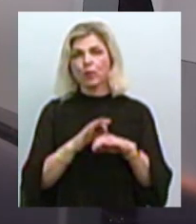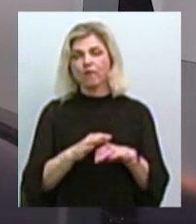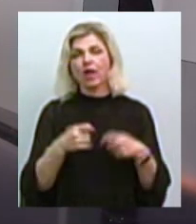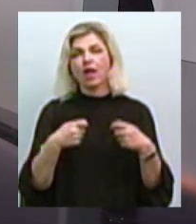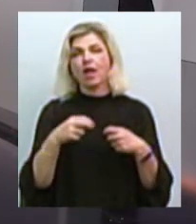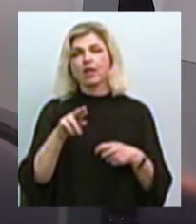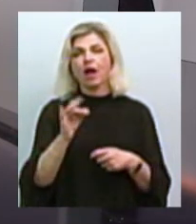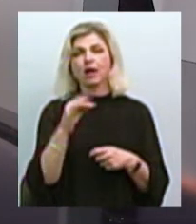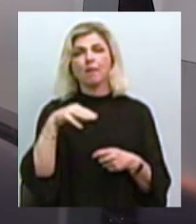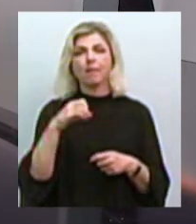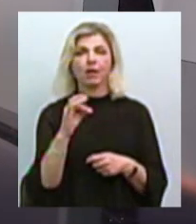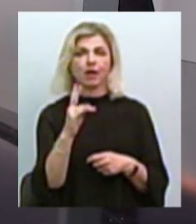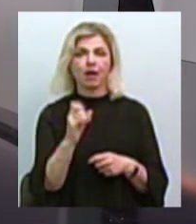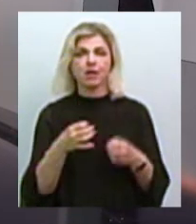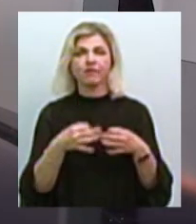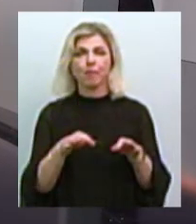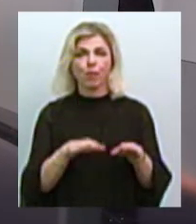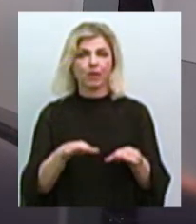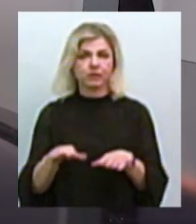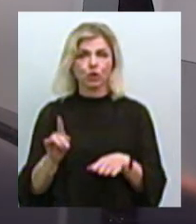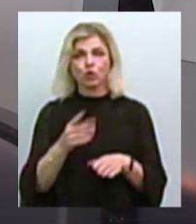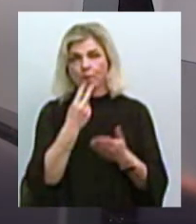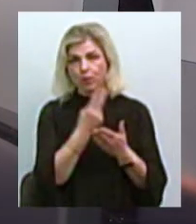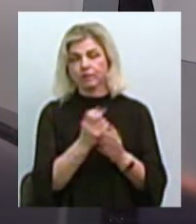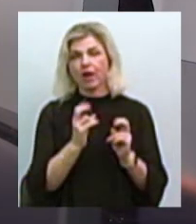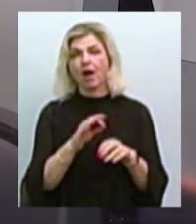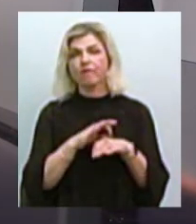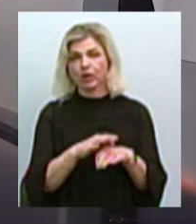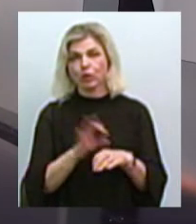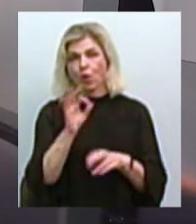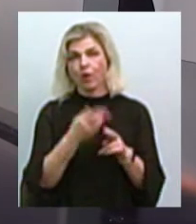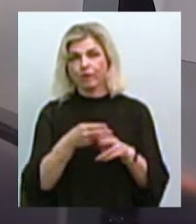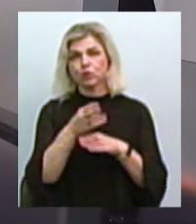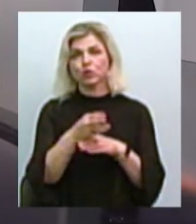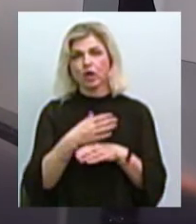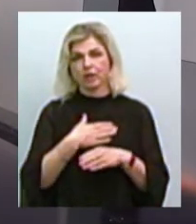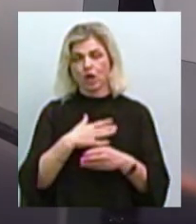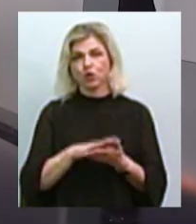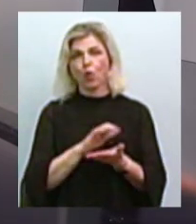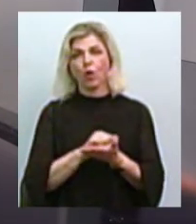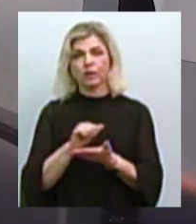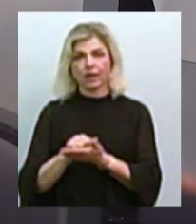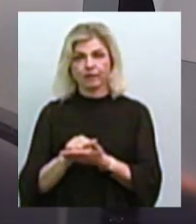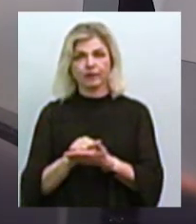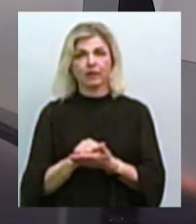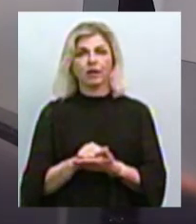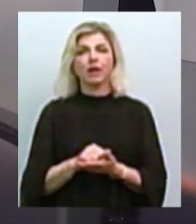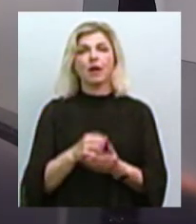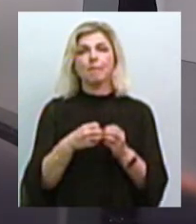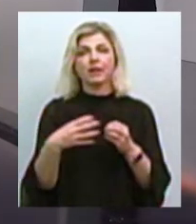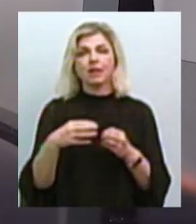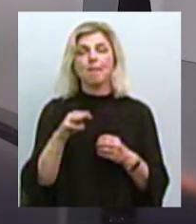-вакансій. Для того, щоб подивитися, як воно відбувається, саме про все сюжет наших колег Вікторії Андрушків та Валентини Гурової від 15